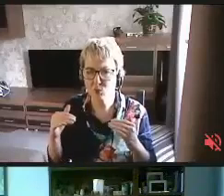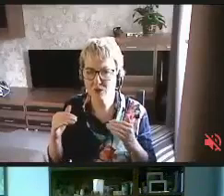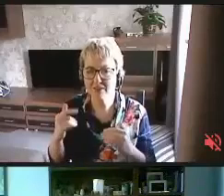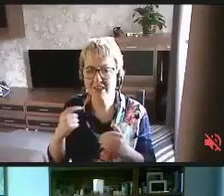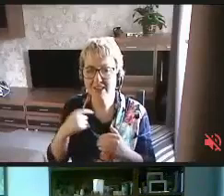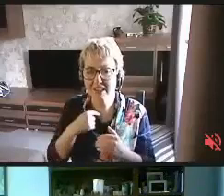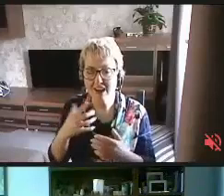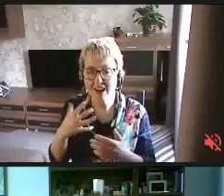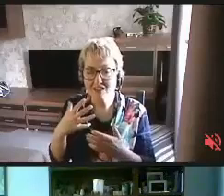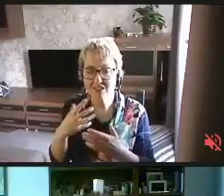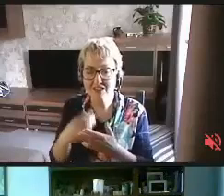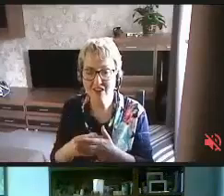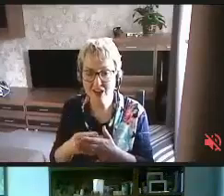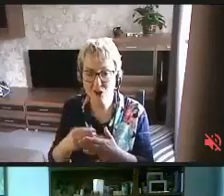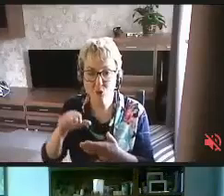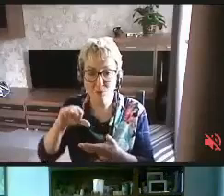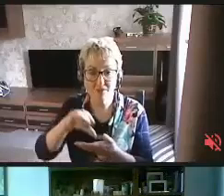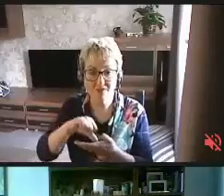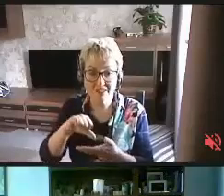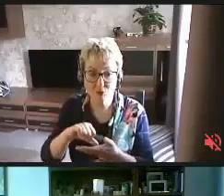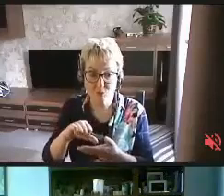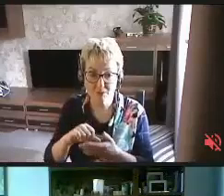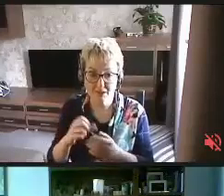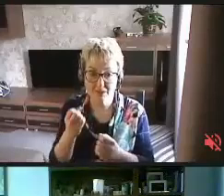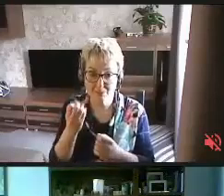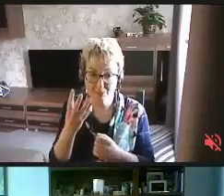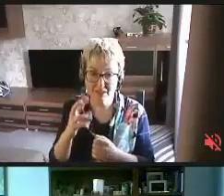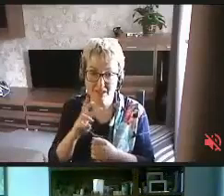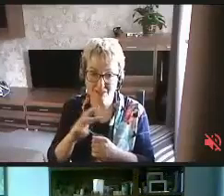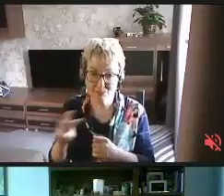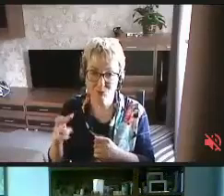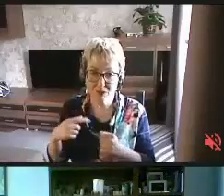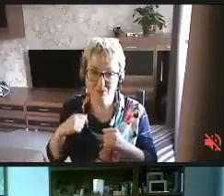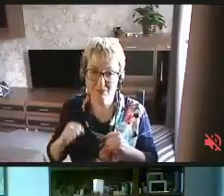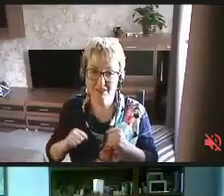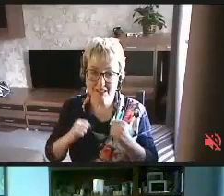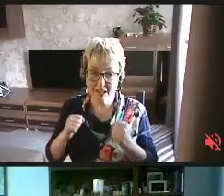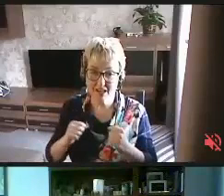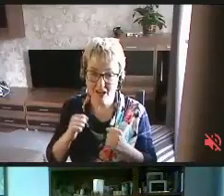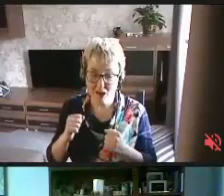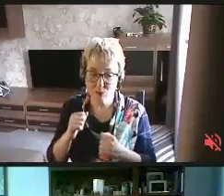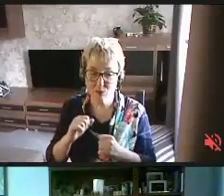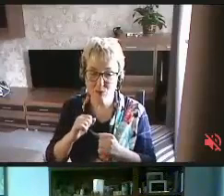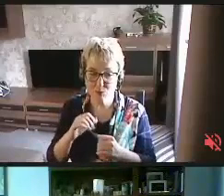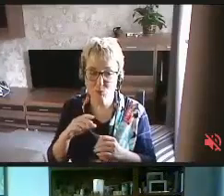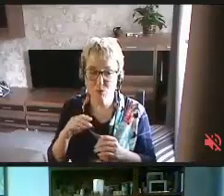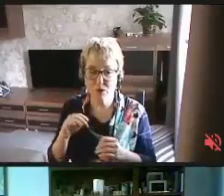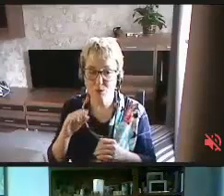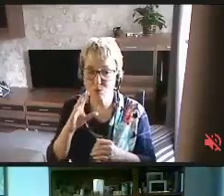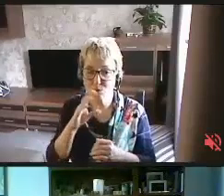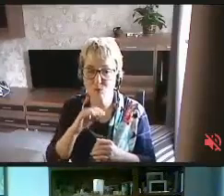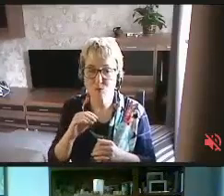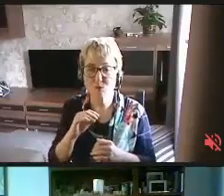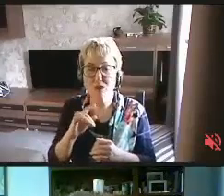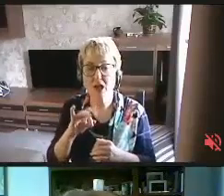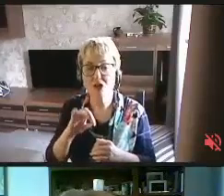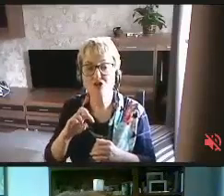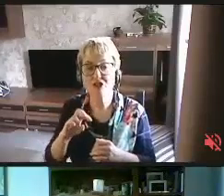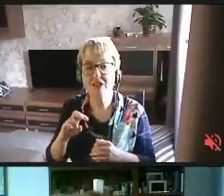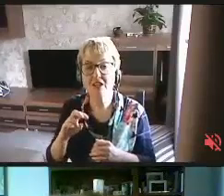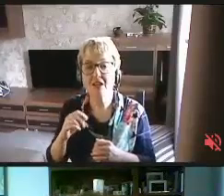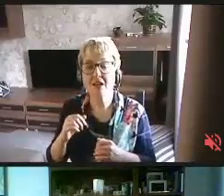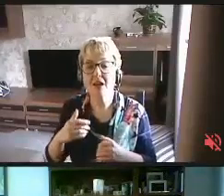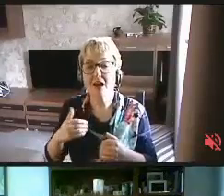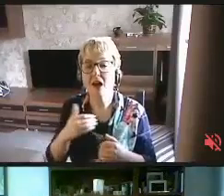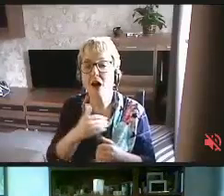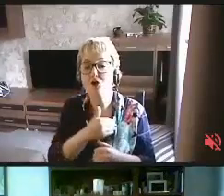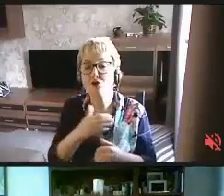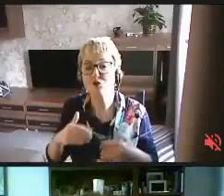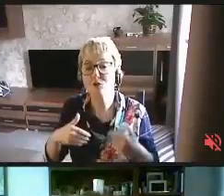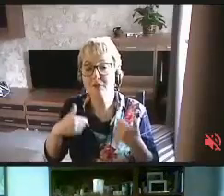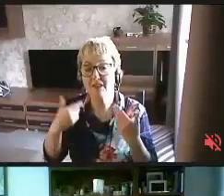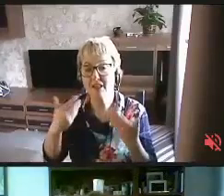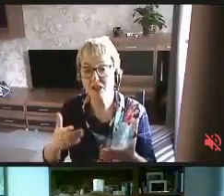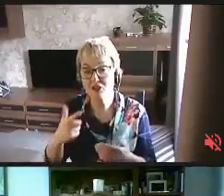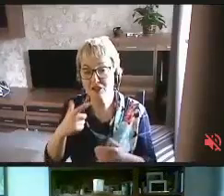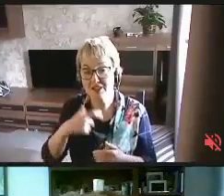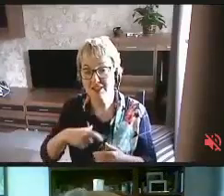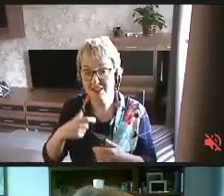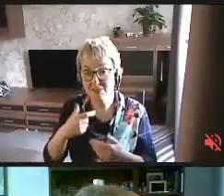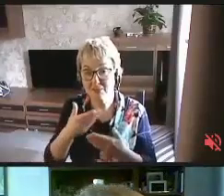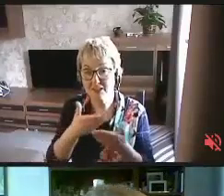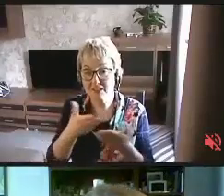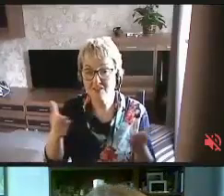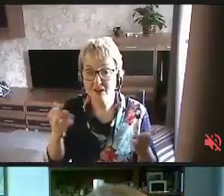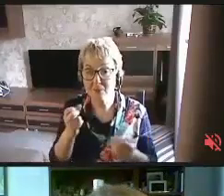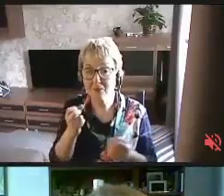в своем выступлении 15-ти минутам, я постараюсь уложиться, хочу предложить и себе, и вам